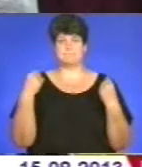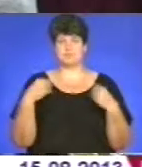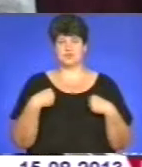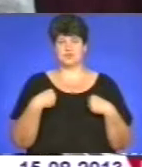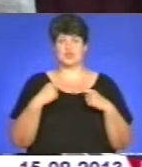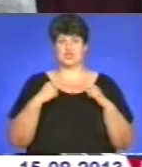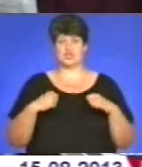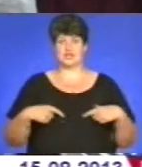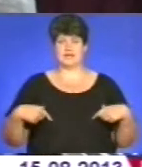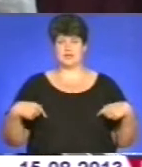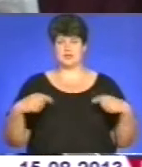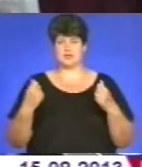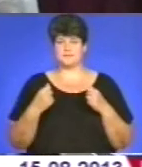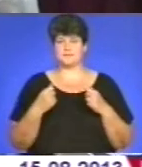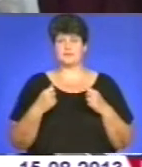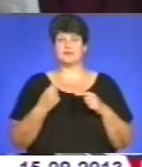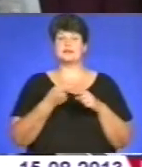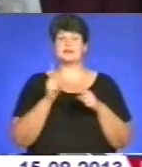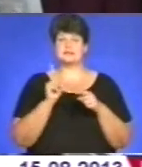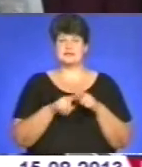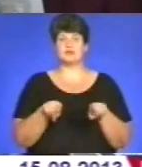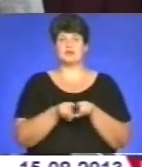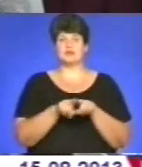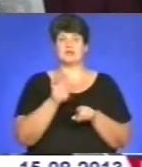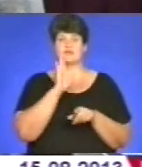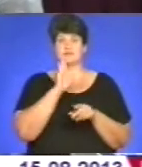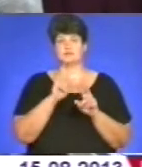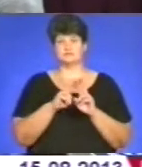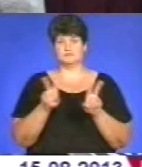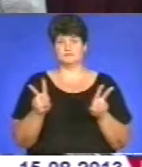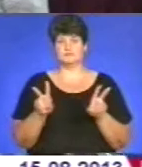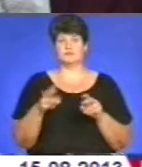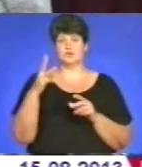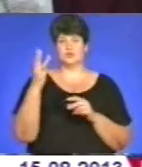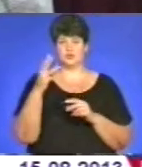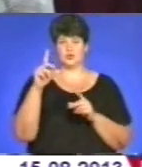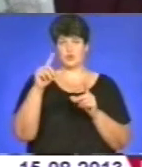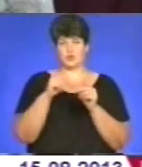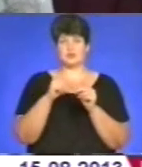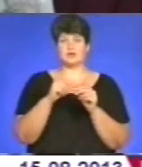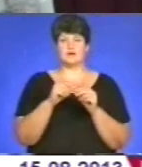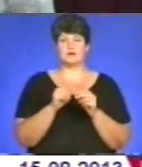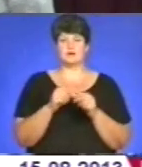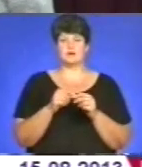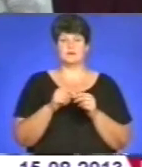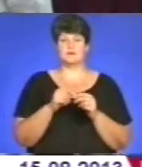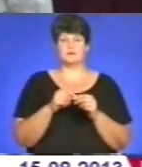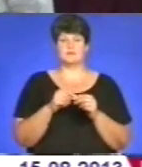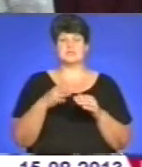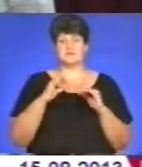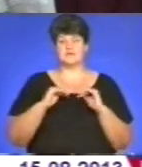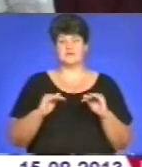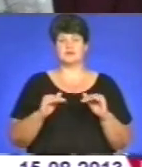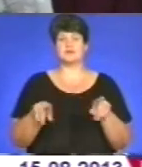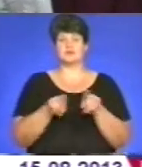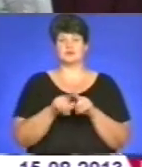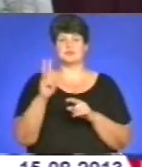жилєточка. Так само і для дівчаток аналогічно. Троїчка, піджачок, штанішки і сарафанчик.